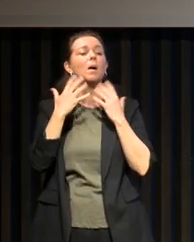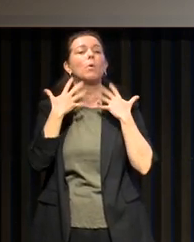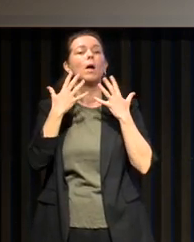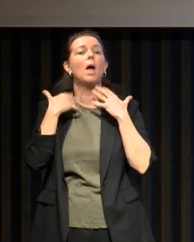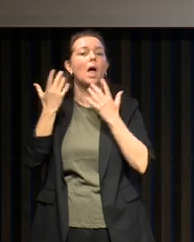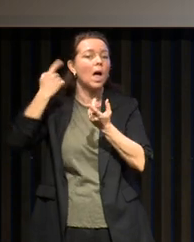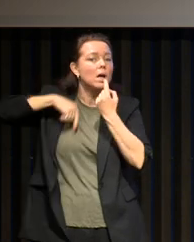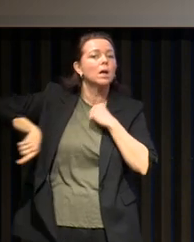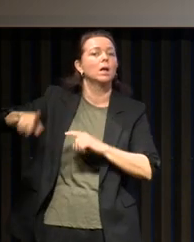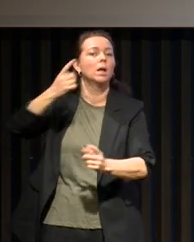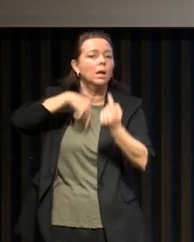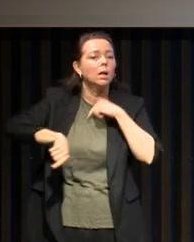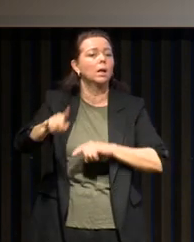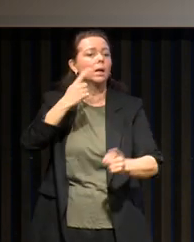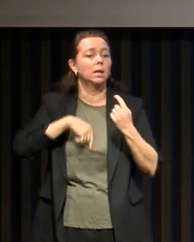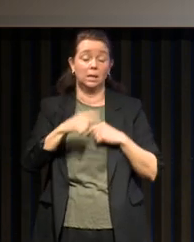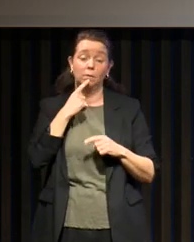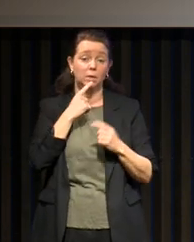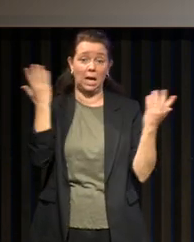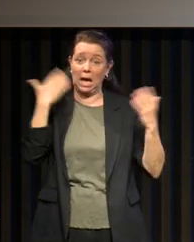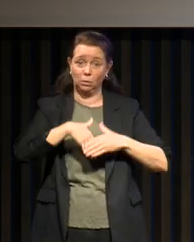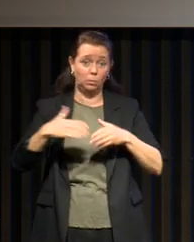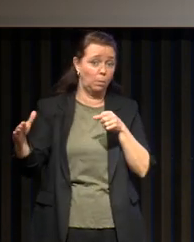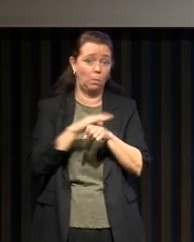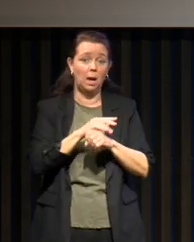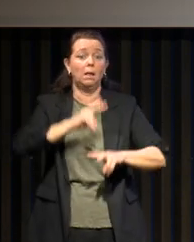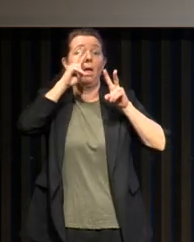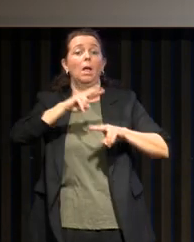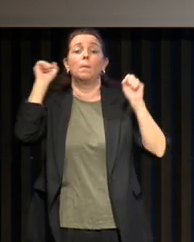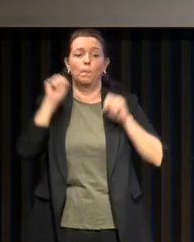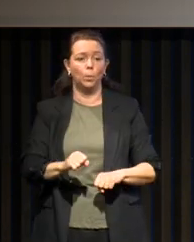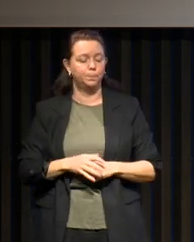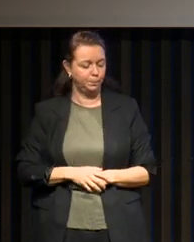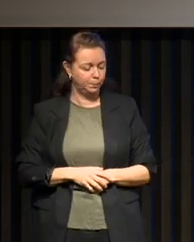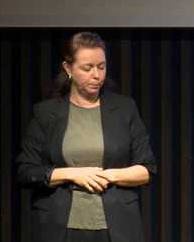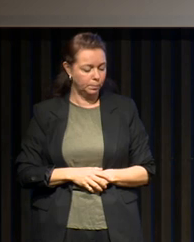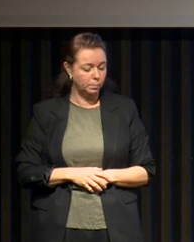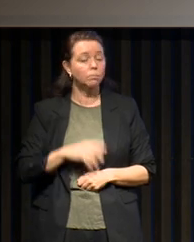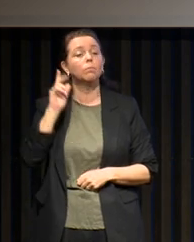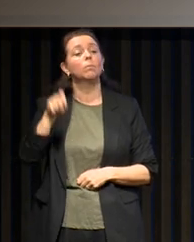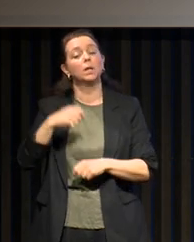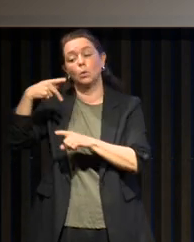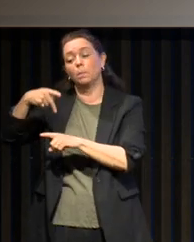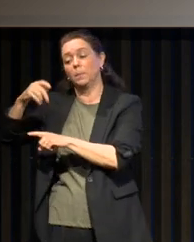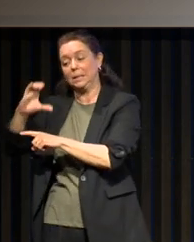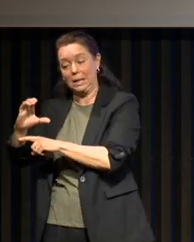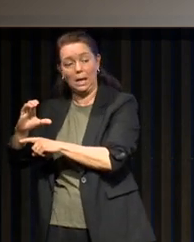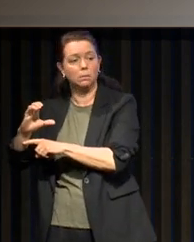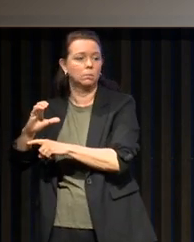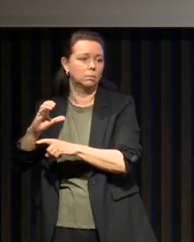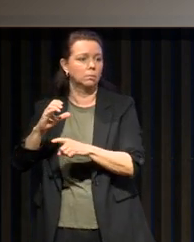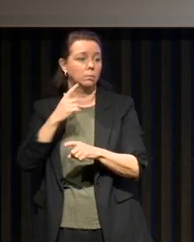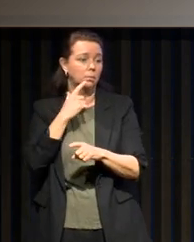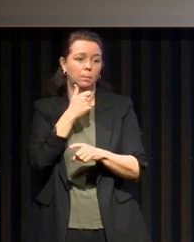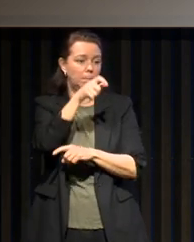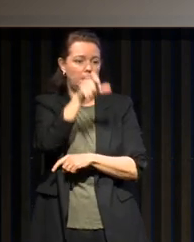supérieure. Et respirer toute la nuit. Bien sûr, l'enjeu de la PPC pour bien dormir, c'est d'apprivoiser sa